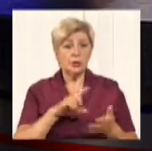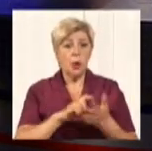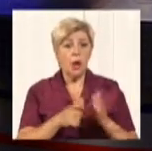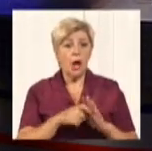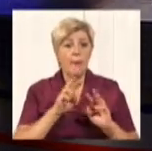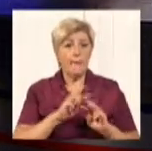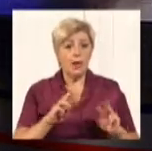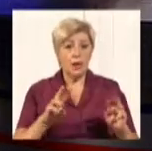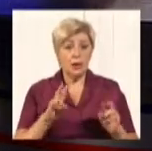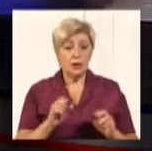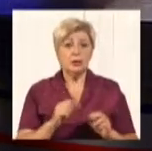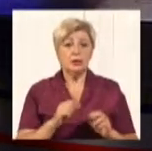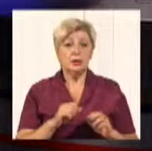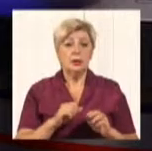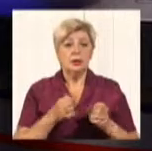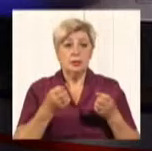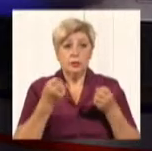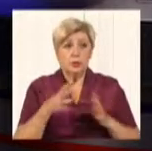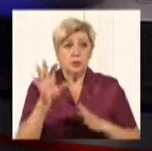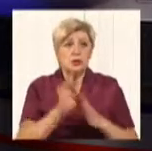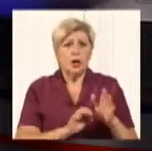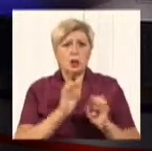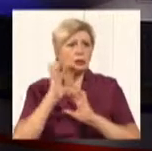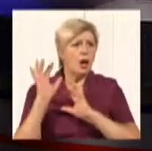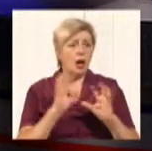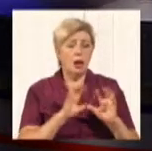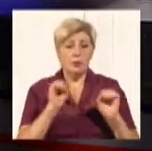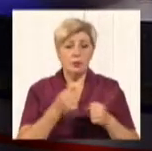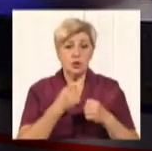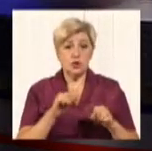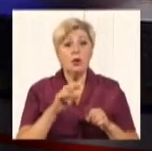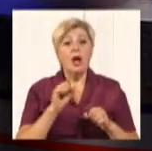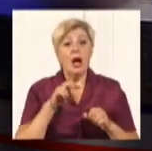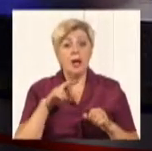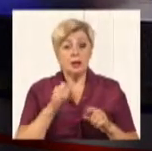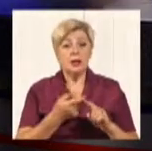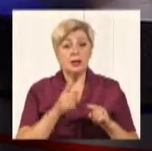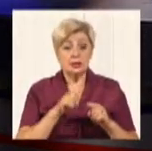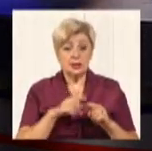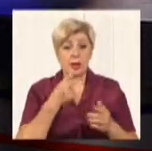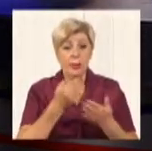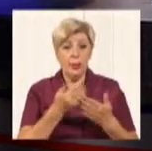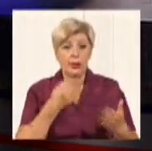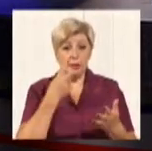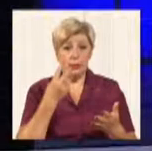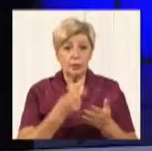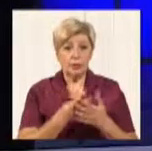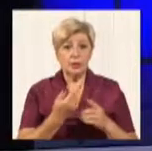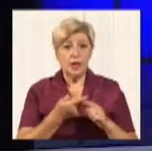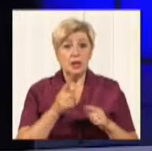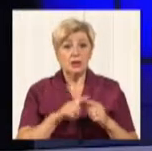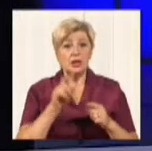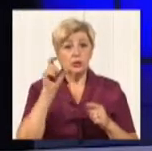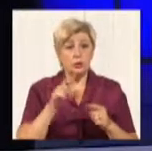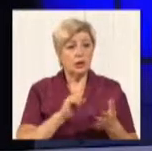Звісно, просто за одну хвилину це організувати неможливо, але це передбачено, а відтак це буде організовано. Тобто ця людина сама